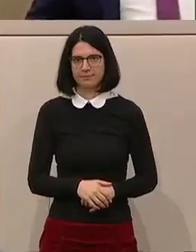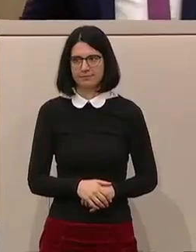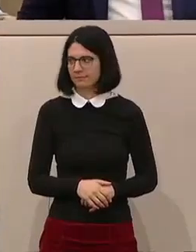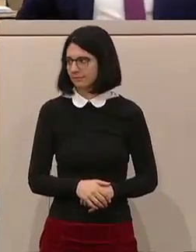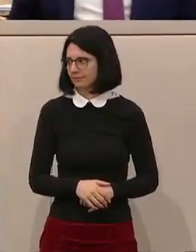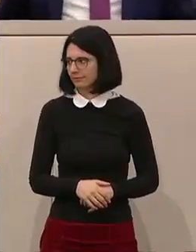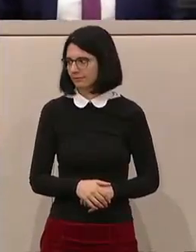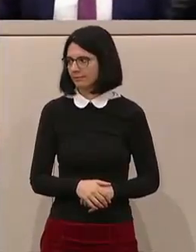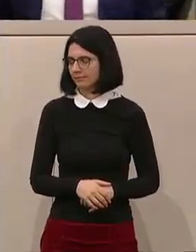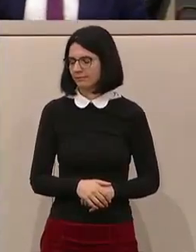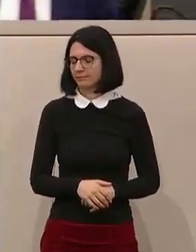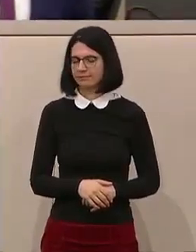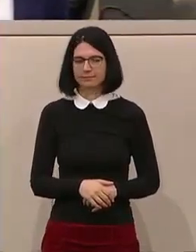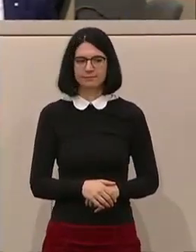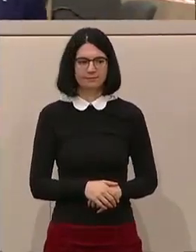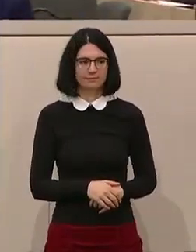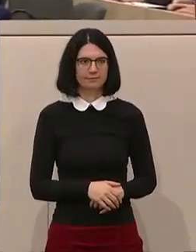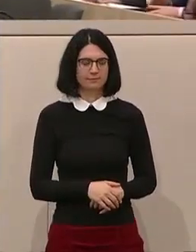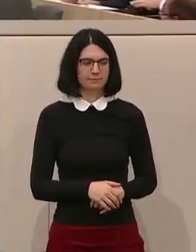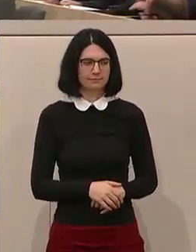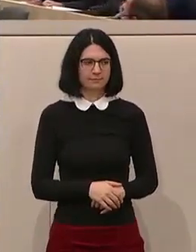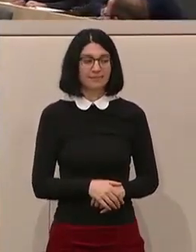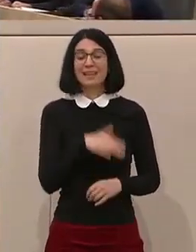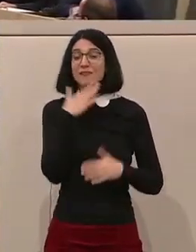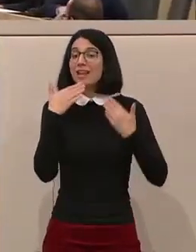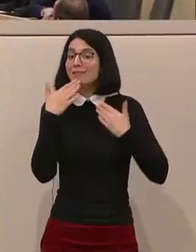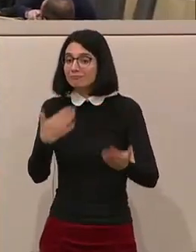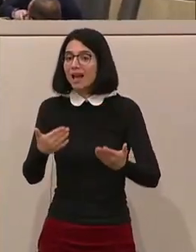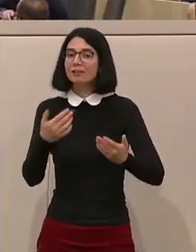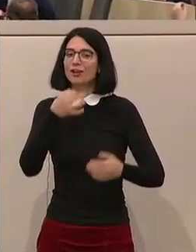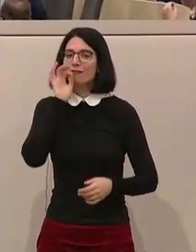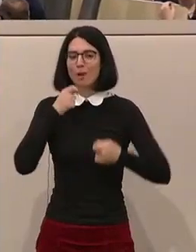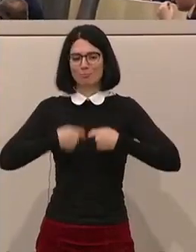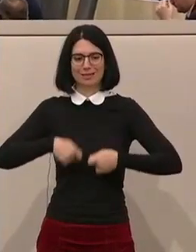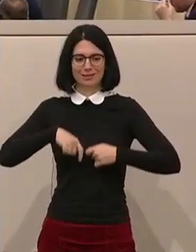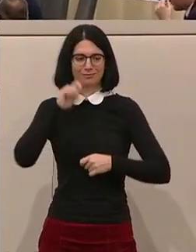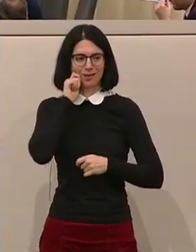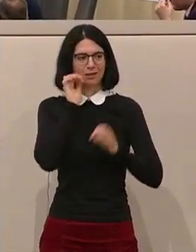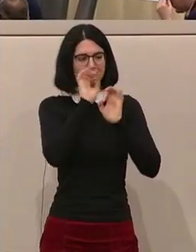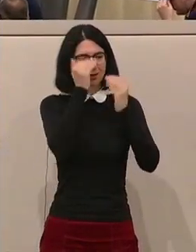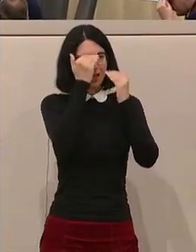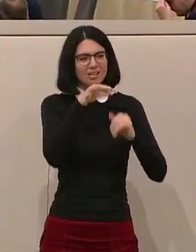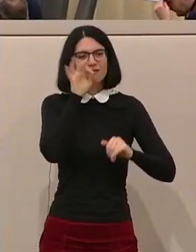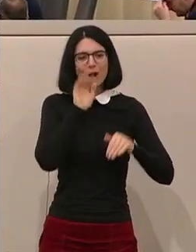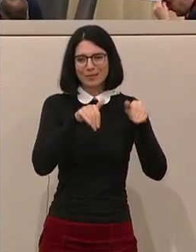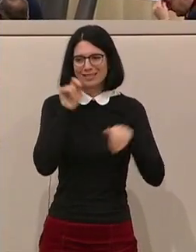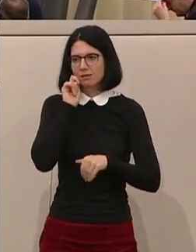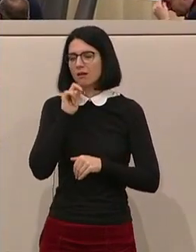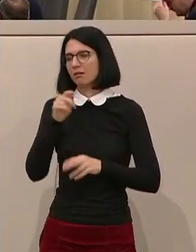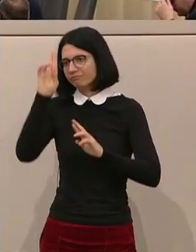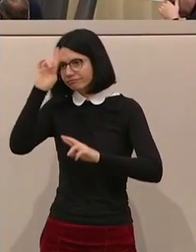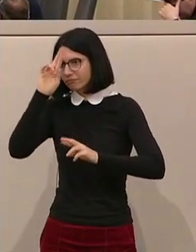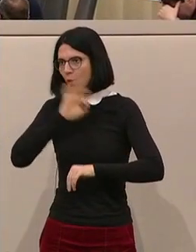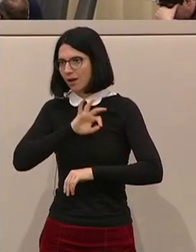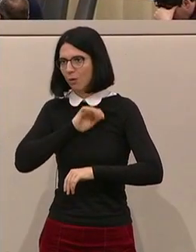Nächste Rednerin ist Carmen Schimanek von der FPÖ. Vielen Dank, Frau Präsidentin, sehr geehrte Frau Ministerin, werte Kollegen,